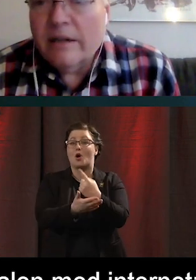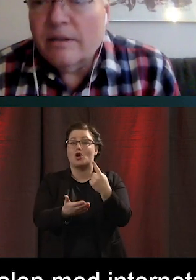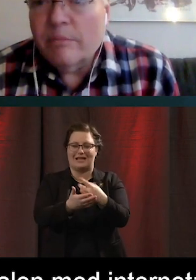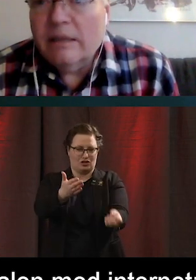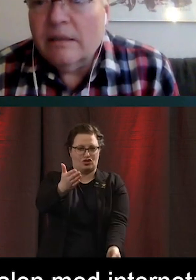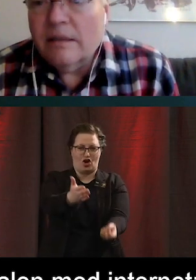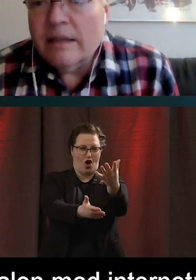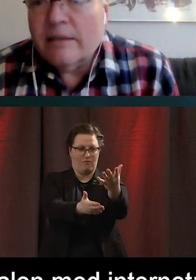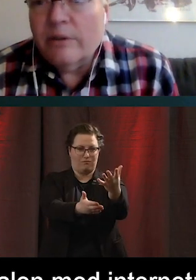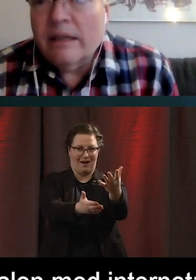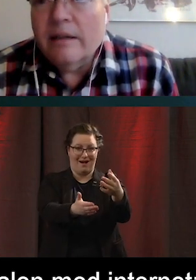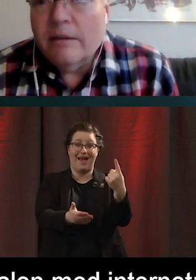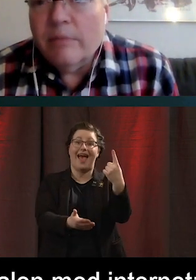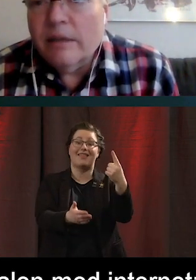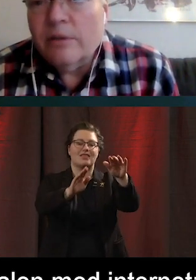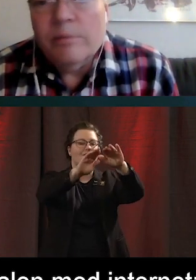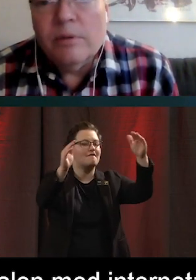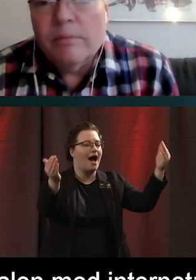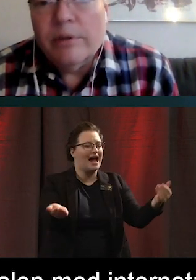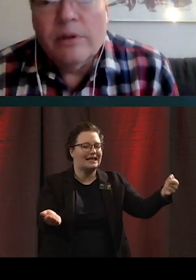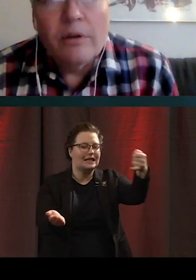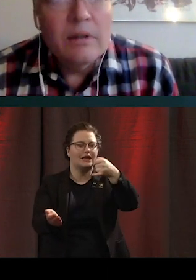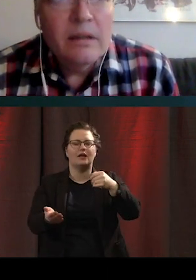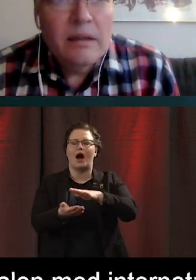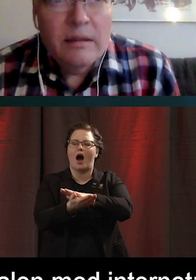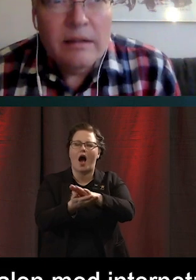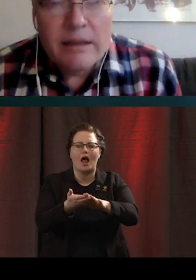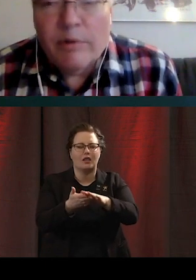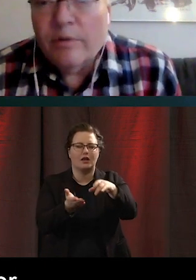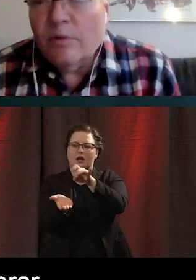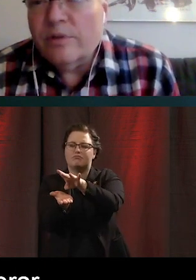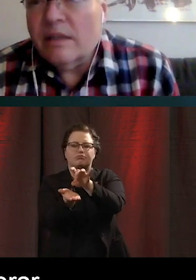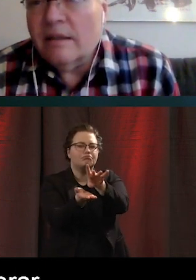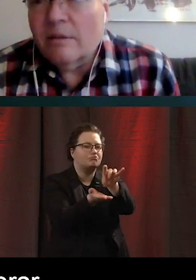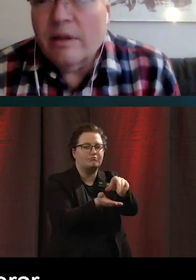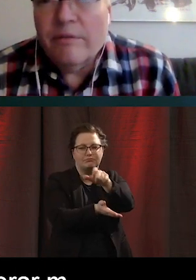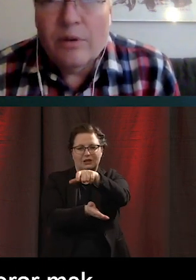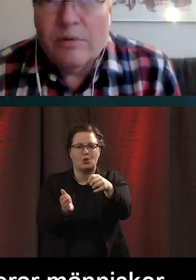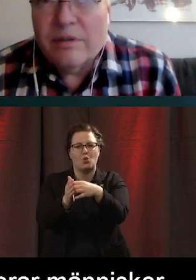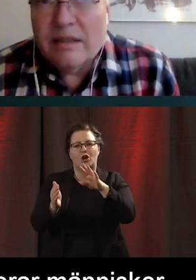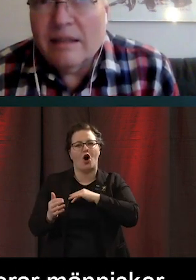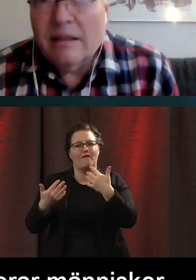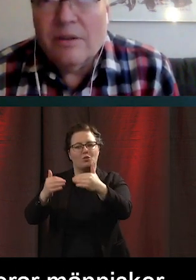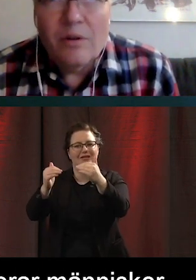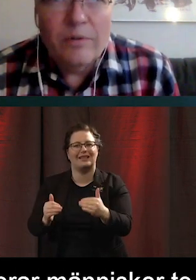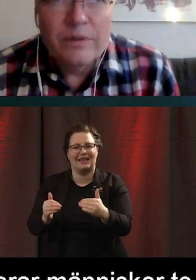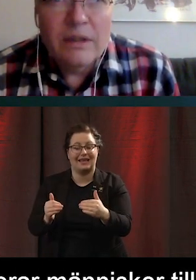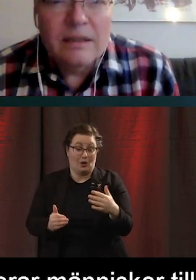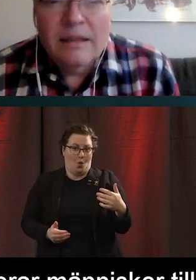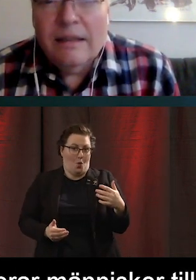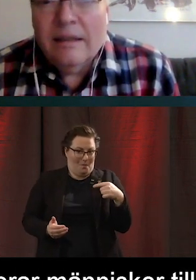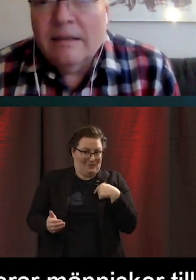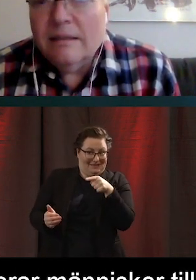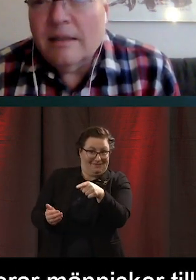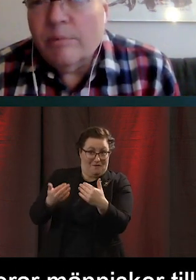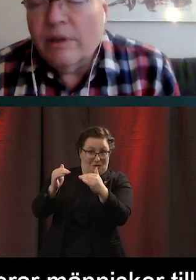värld som inte exkluderar människor på grund av till exempel funktionsnedsättning. Och det är funktionsnedsättning jag ofta